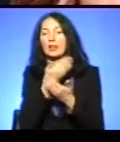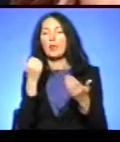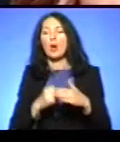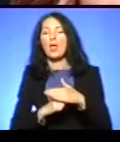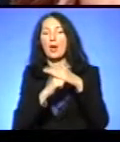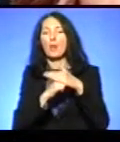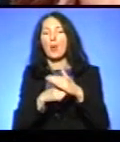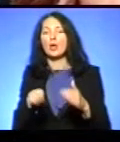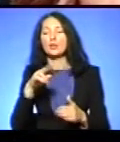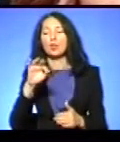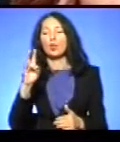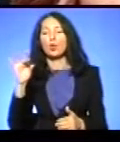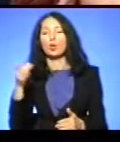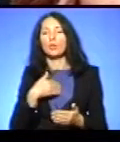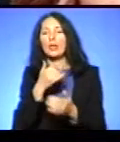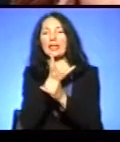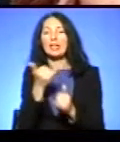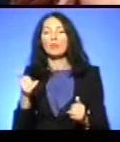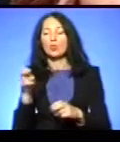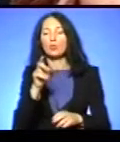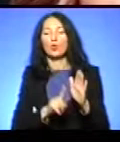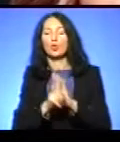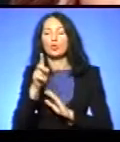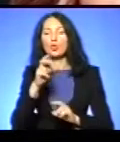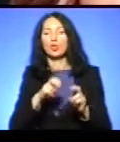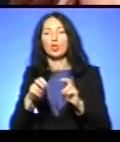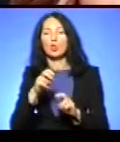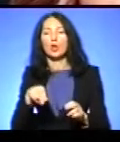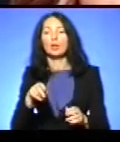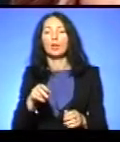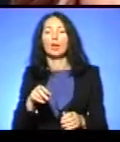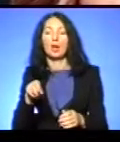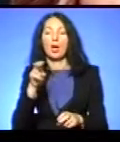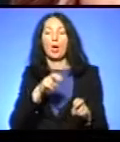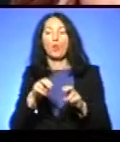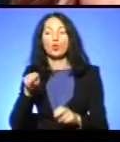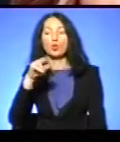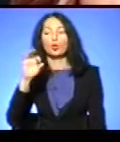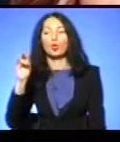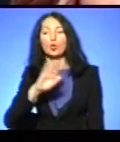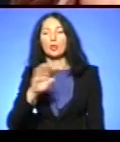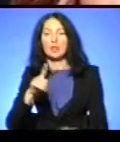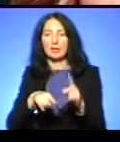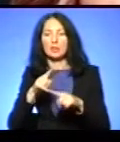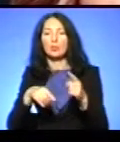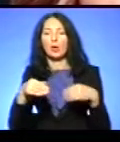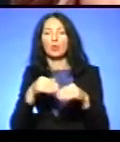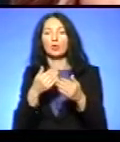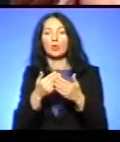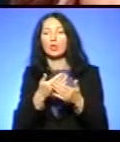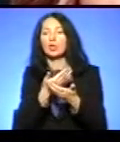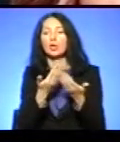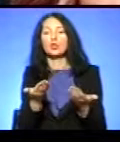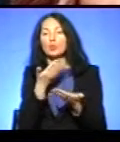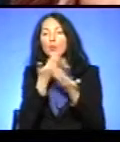розпочати пошук потенційного донора, неродинного, допоки не буде цієї бази донорів. Нам немає де